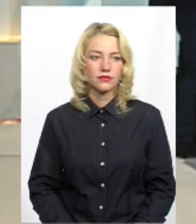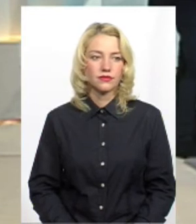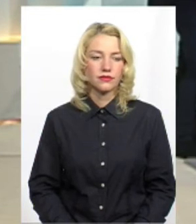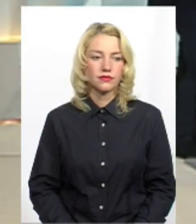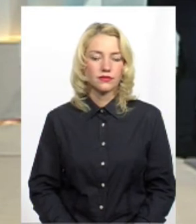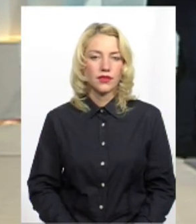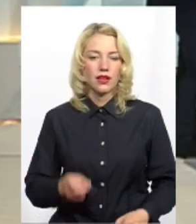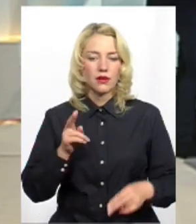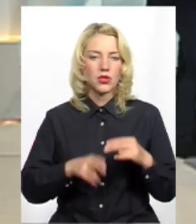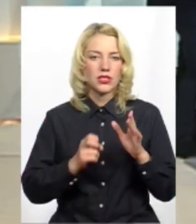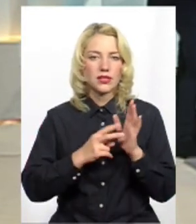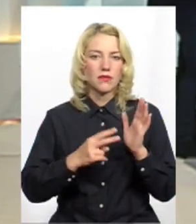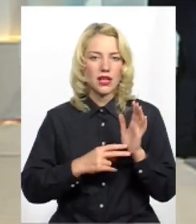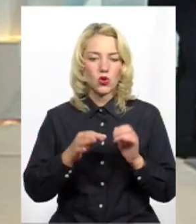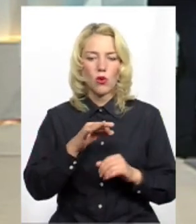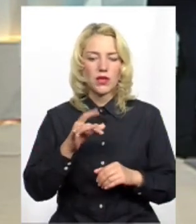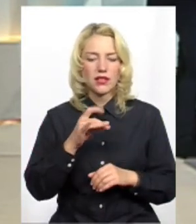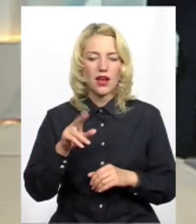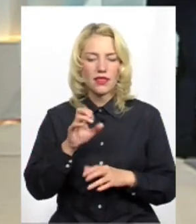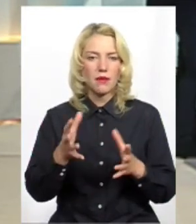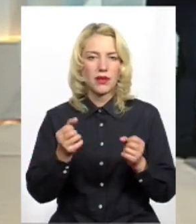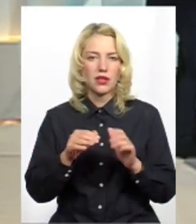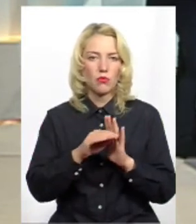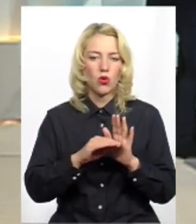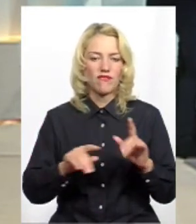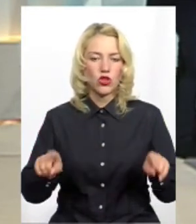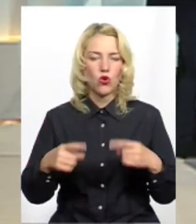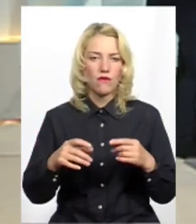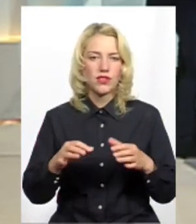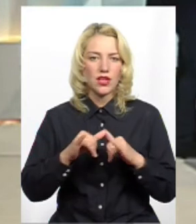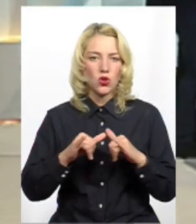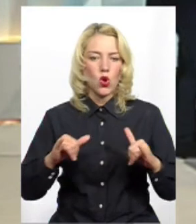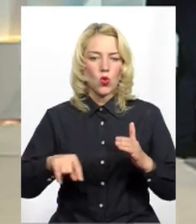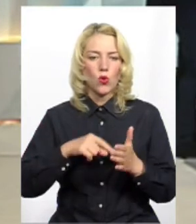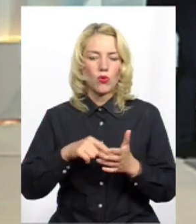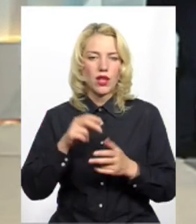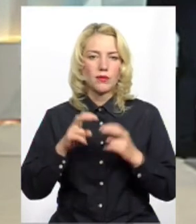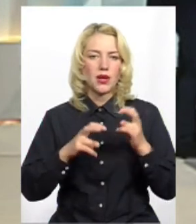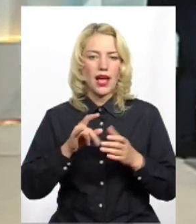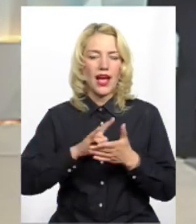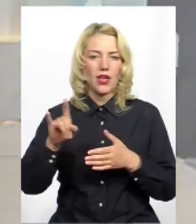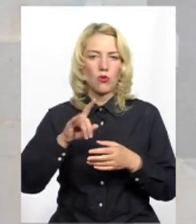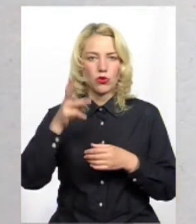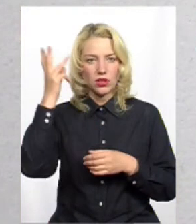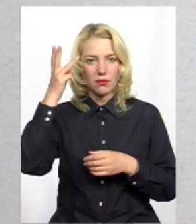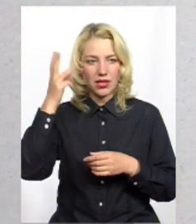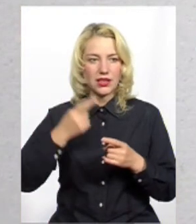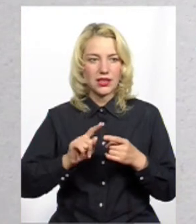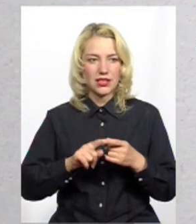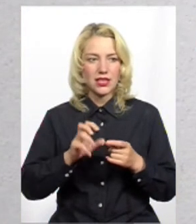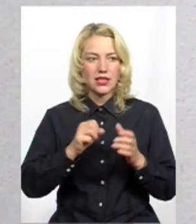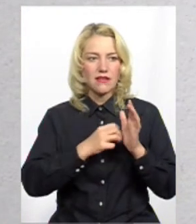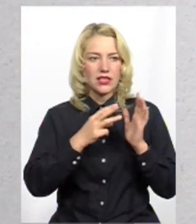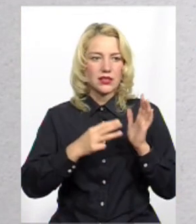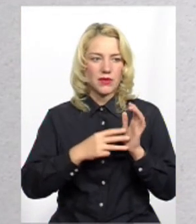На перекінці 17-го обласна рада прийняла програму відновлення та розвитку комунального підприємства обласного аеропорт Хмельницький. На 18